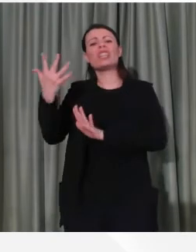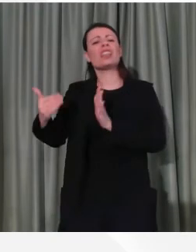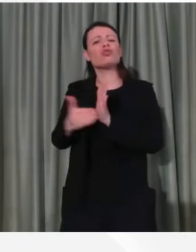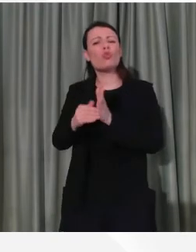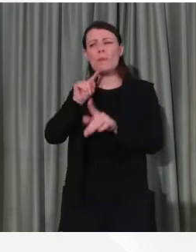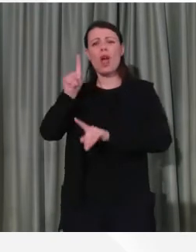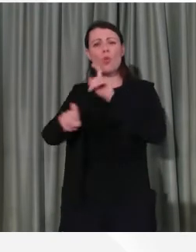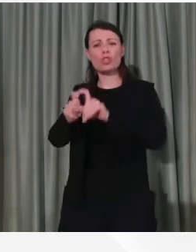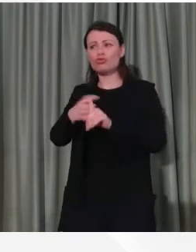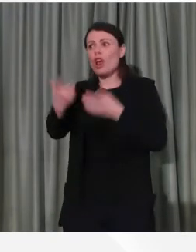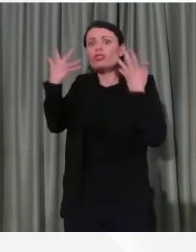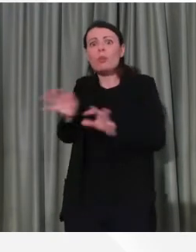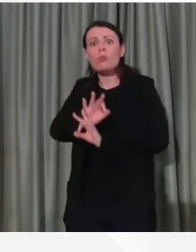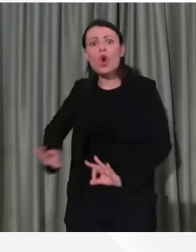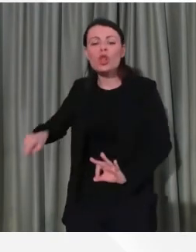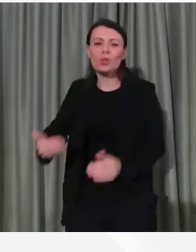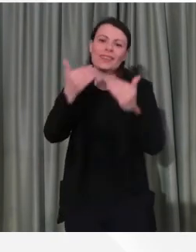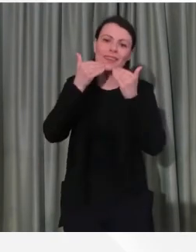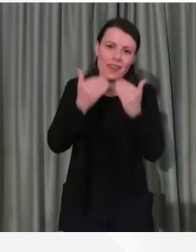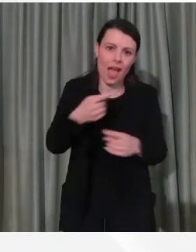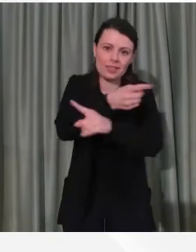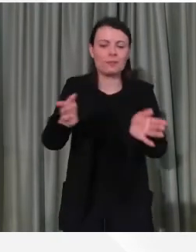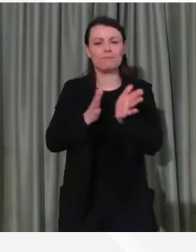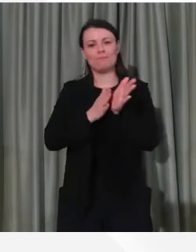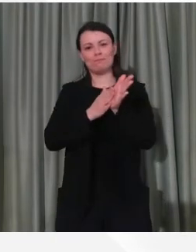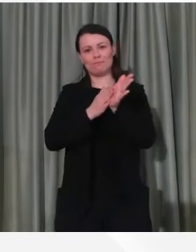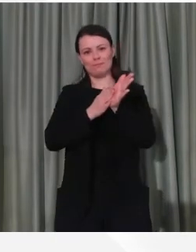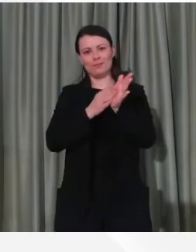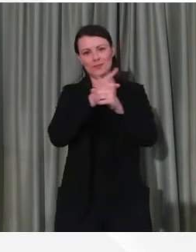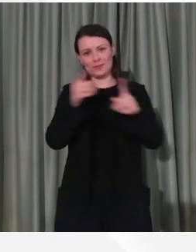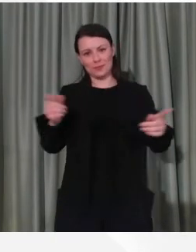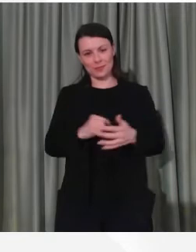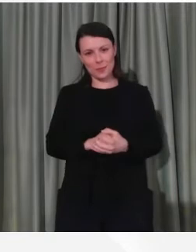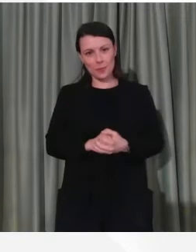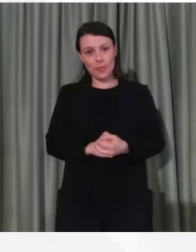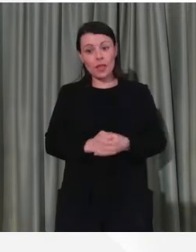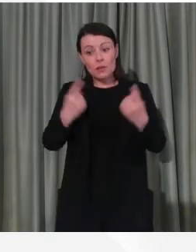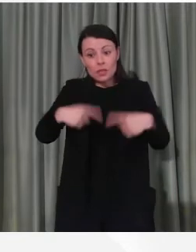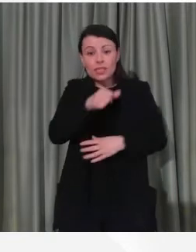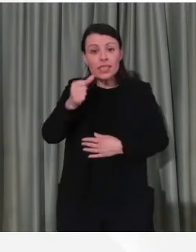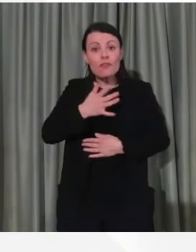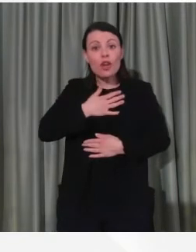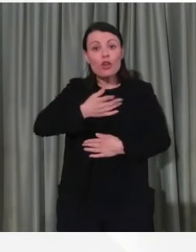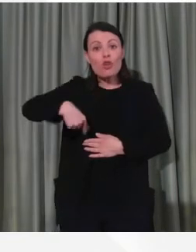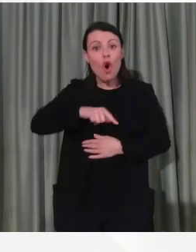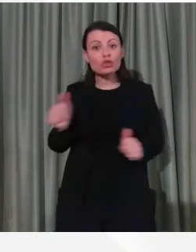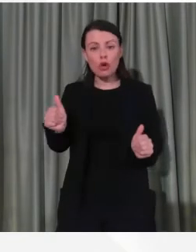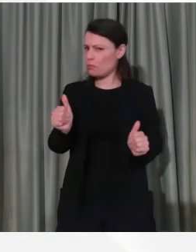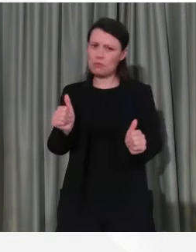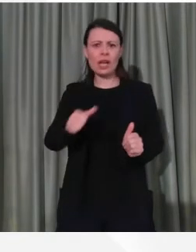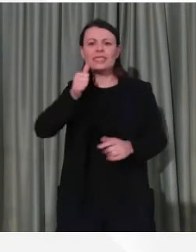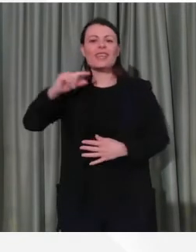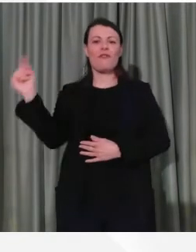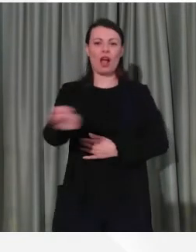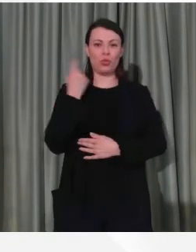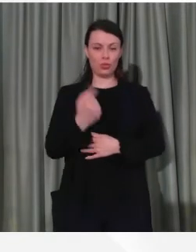grazie e complimenti perché non serve solo a noi, serve a tutti noi. Vi assicuro che questo è